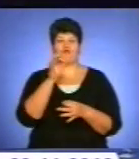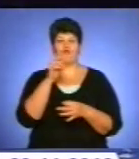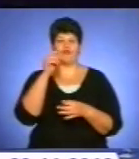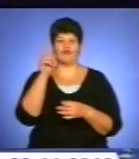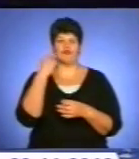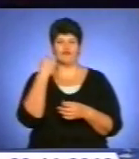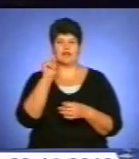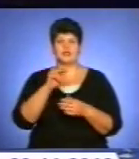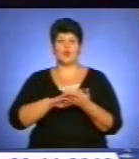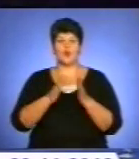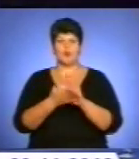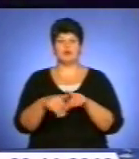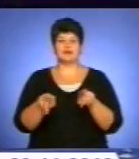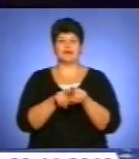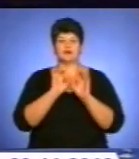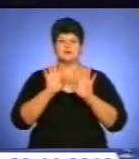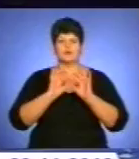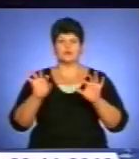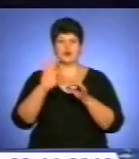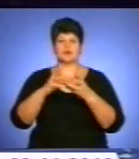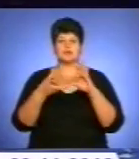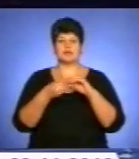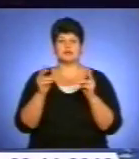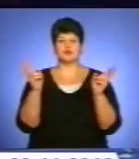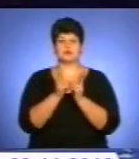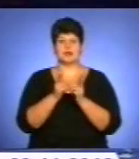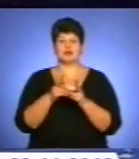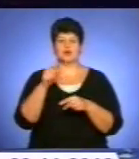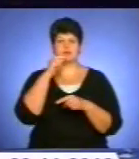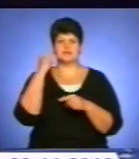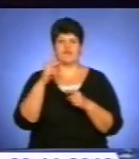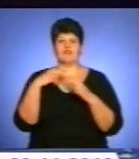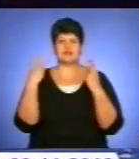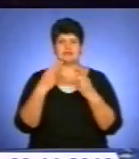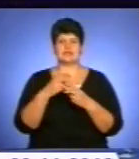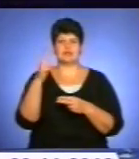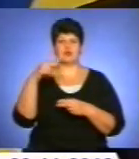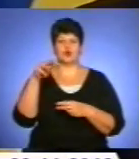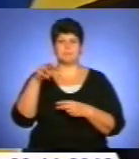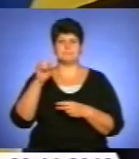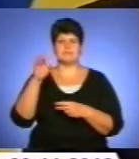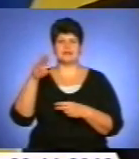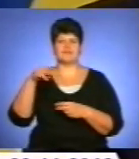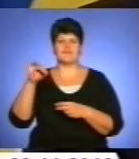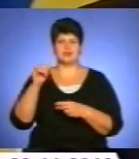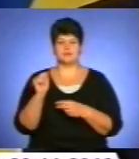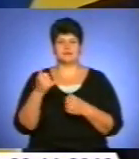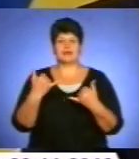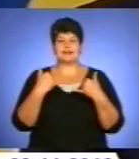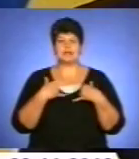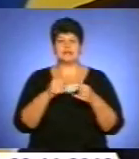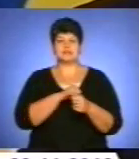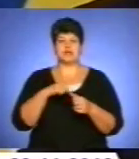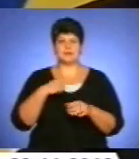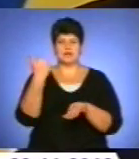розповів про результати зустрічі з прем'єр-міністром Російської Федерації Дмитром Мєдвєдєвим. «Конечно, для нас самая головна